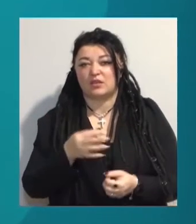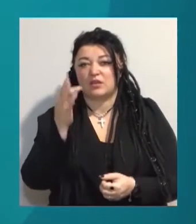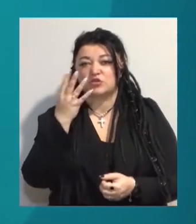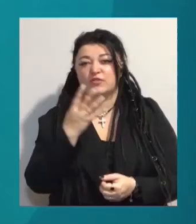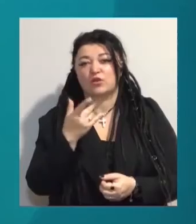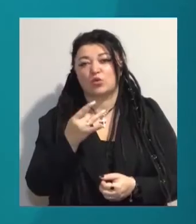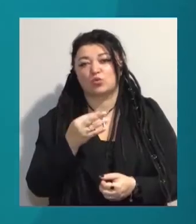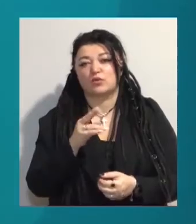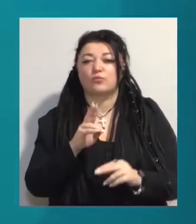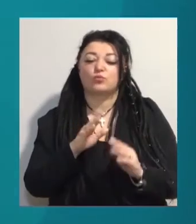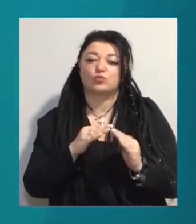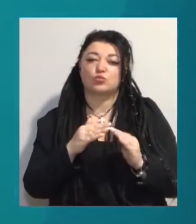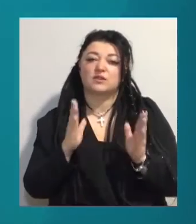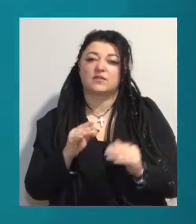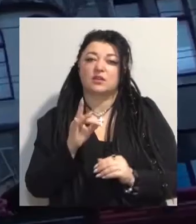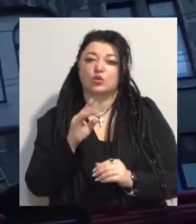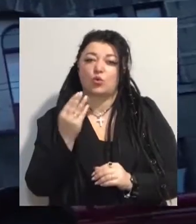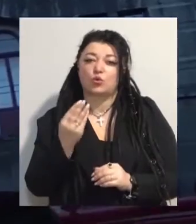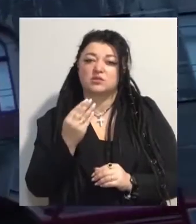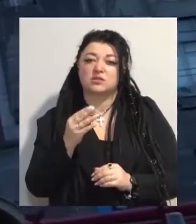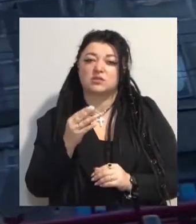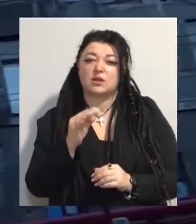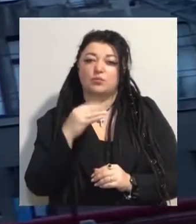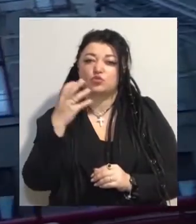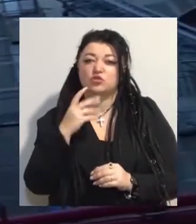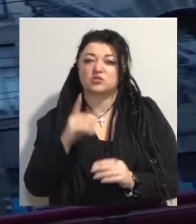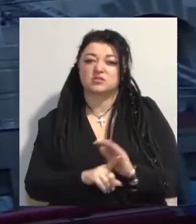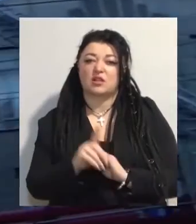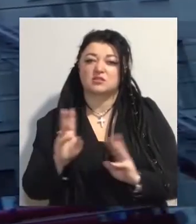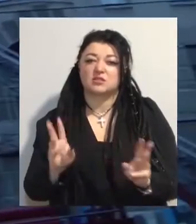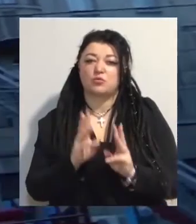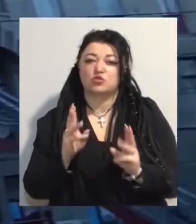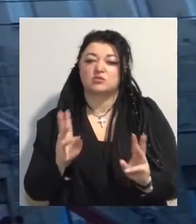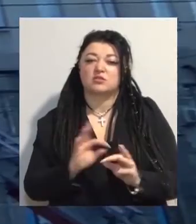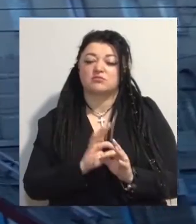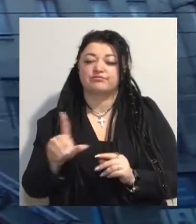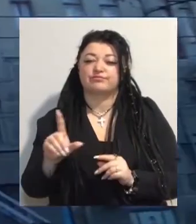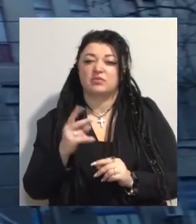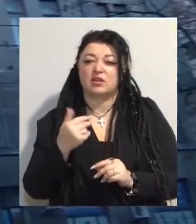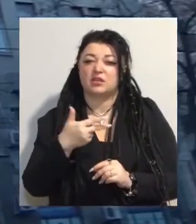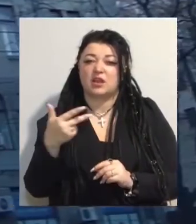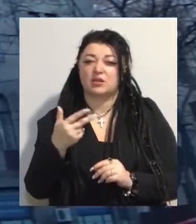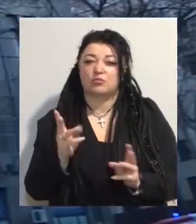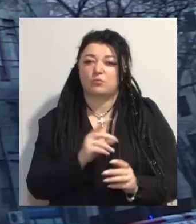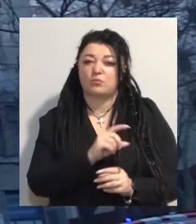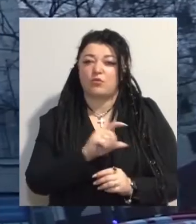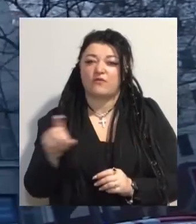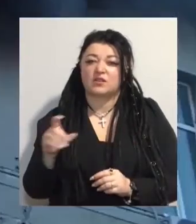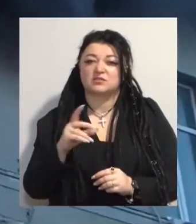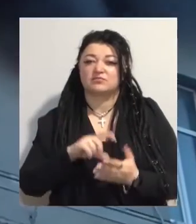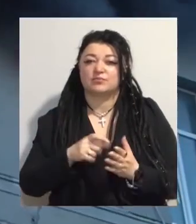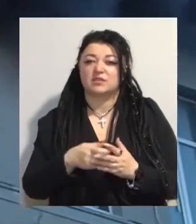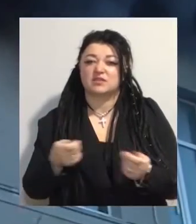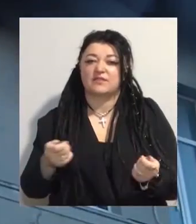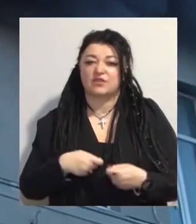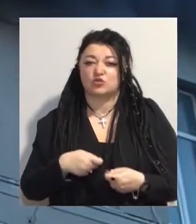будівлі на Розі вулиць Троїцька та Пушкінська сталася пожежа. Загоряння почалося на третьому поверсі в кабінеті завідувачки учбового